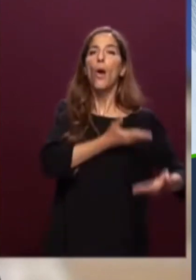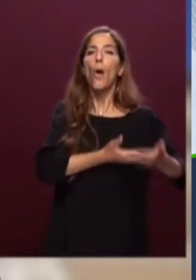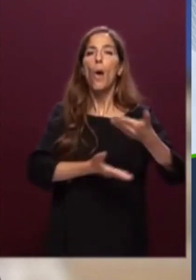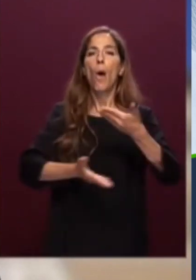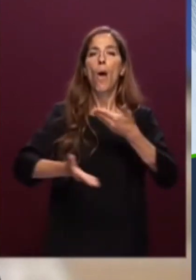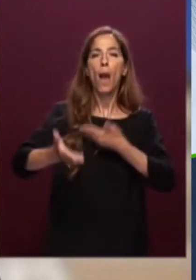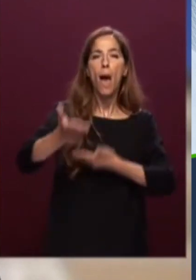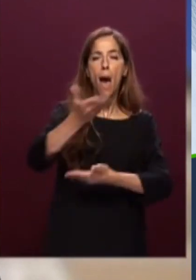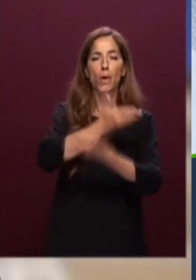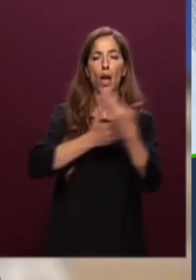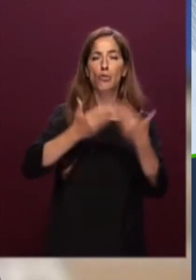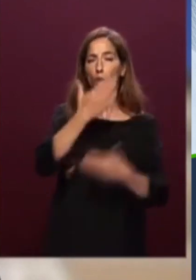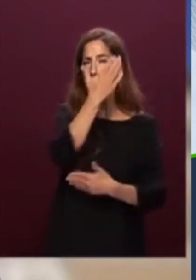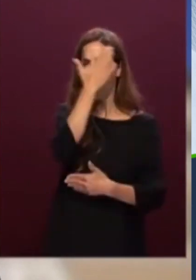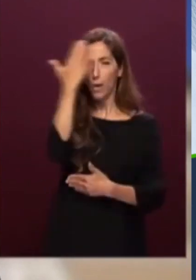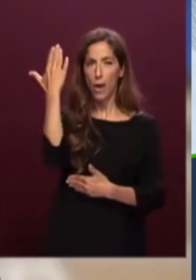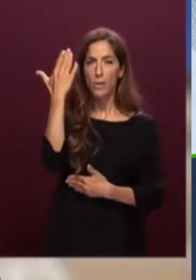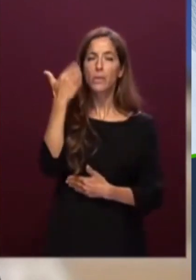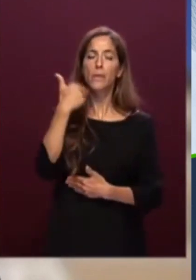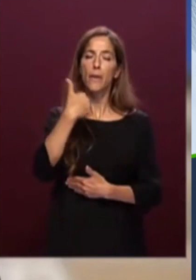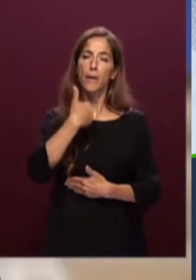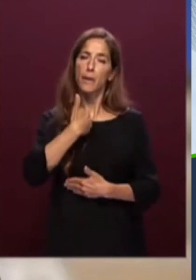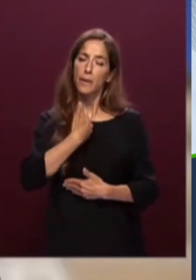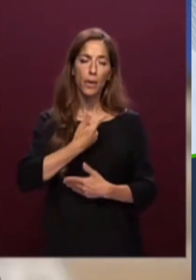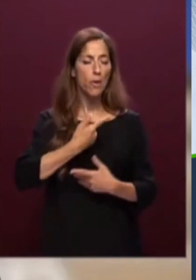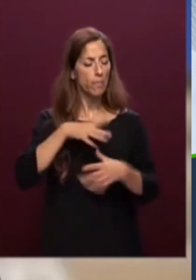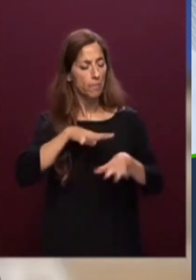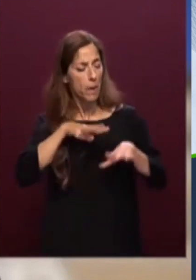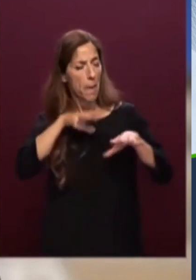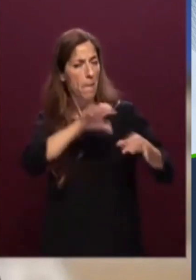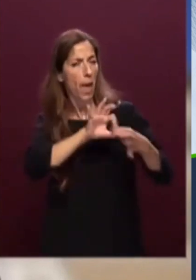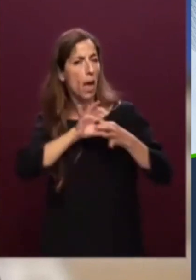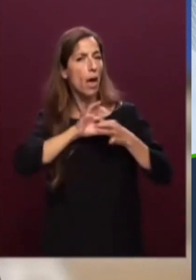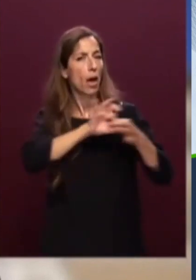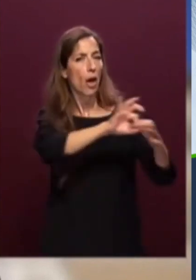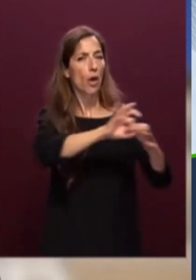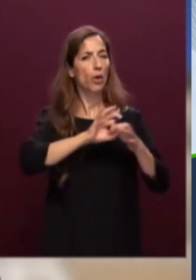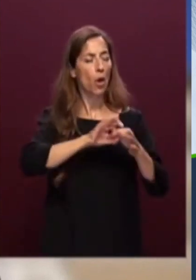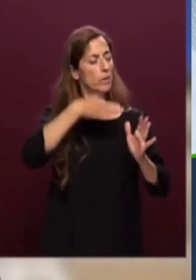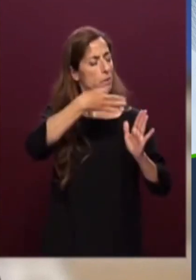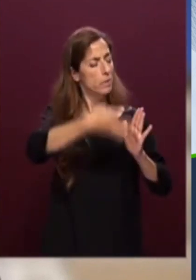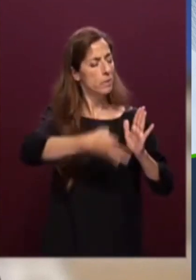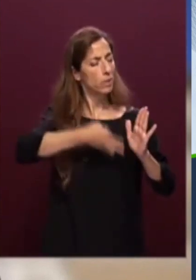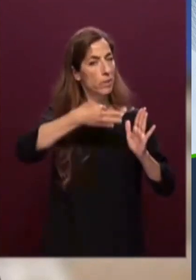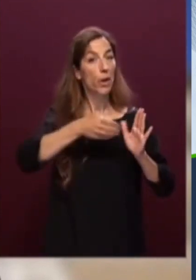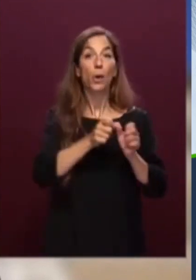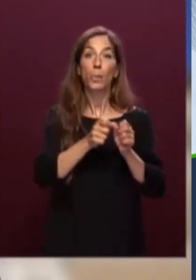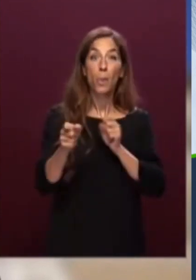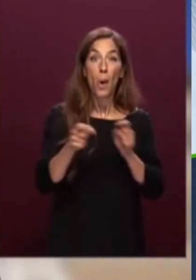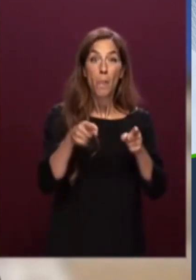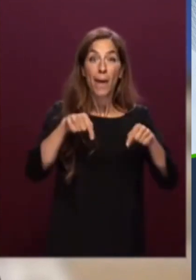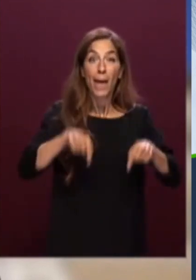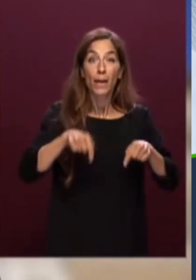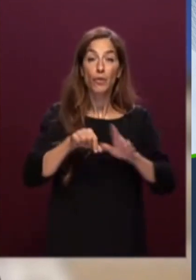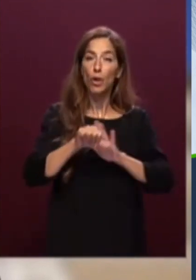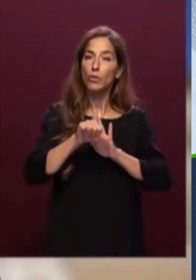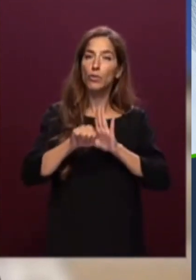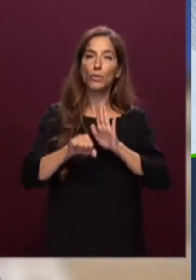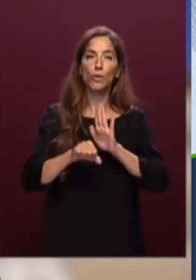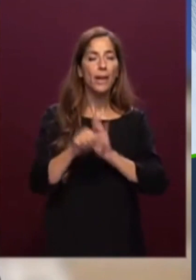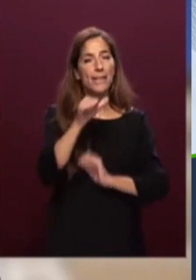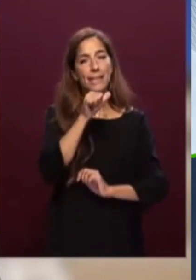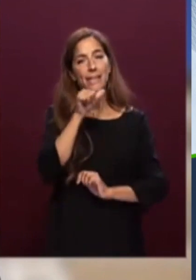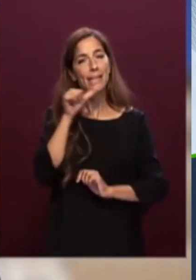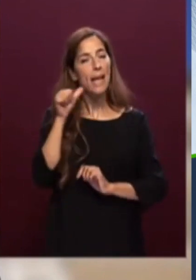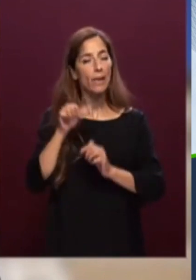sinergico a cui sempre mi atterrò soprattutto in un momento storico così complesso che impone la massima